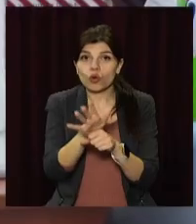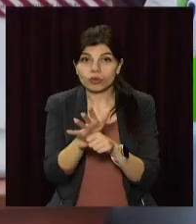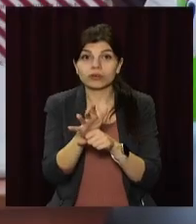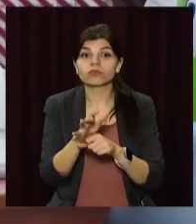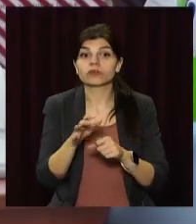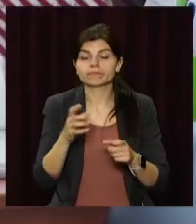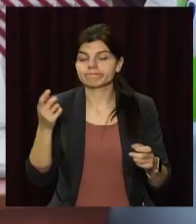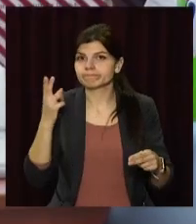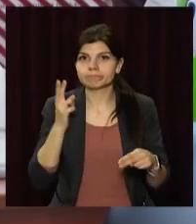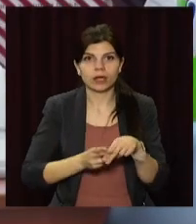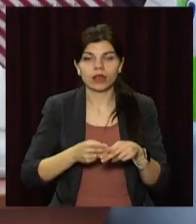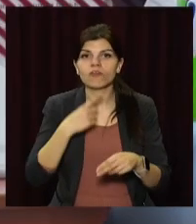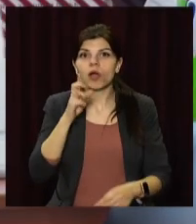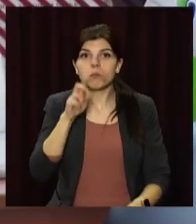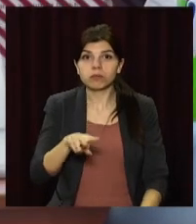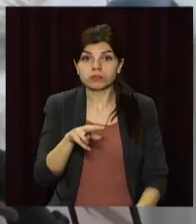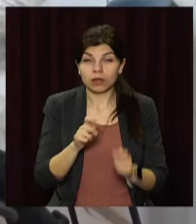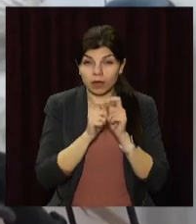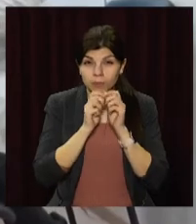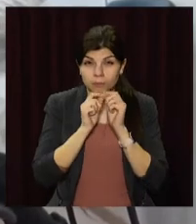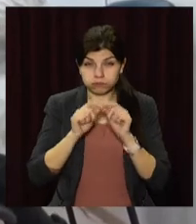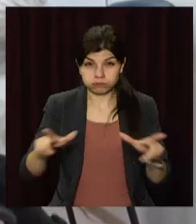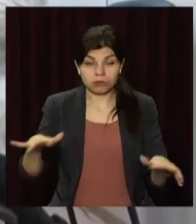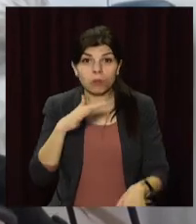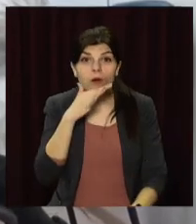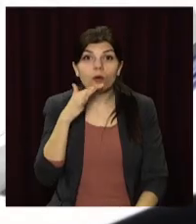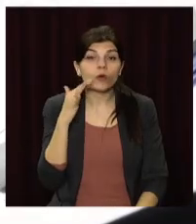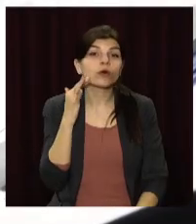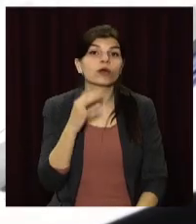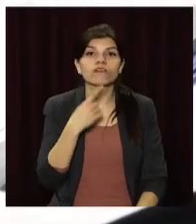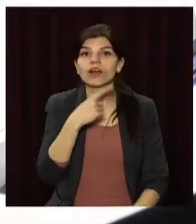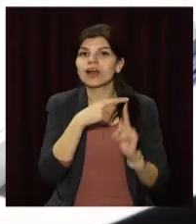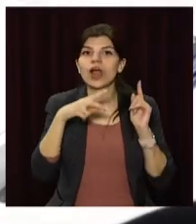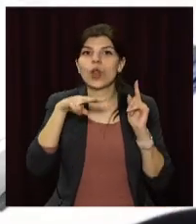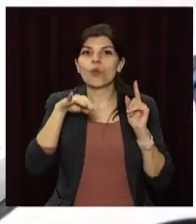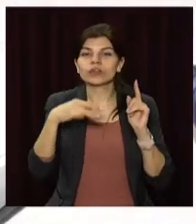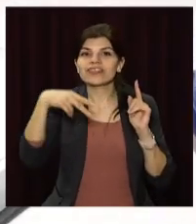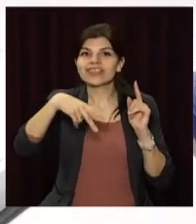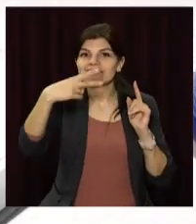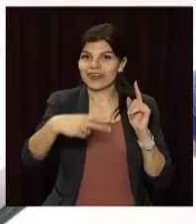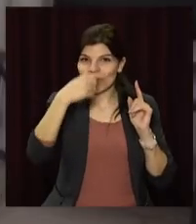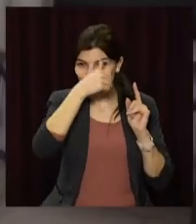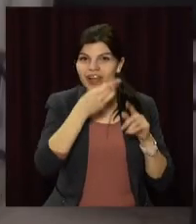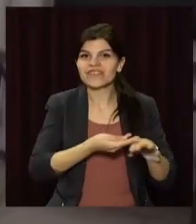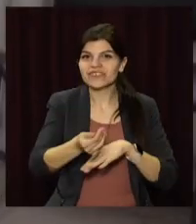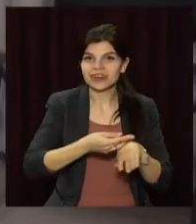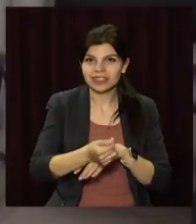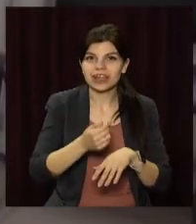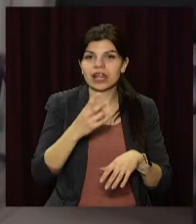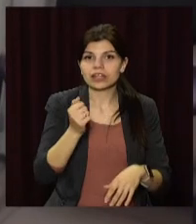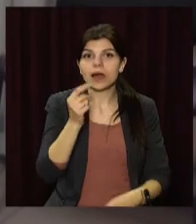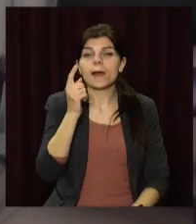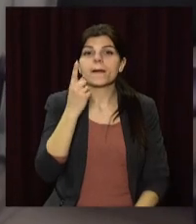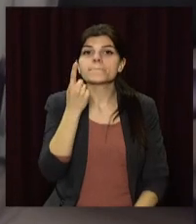пандемію число лікарняних суттєво збільшилося. Порівняно з лютим 2020 року сума виплат зросла на